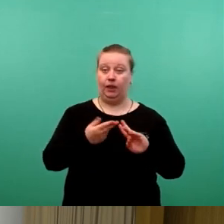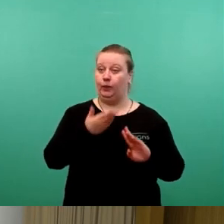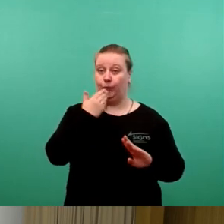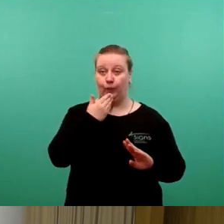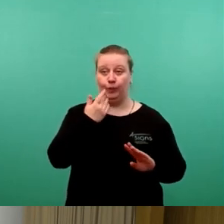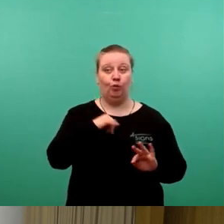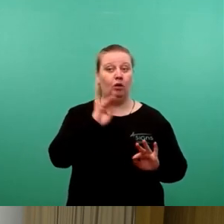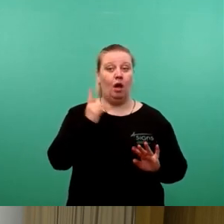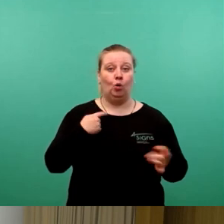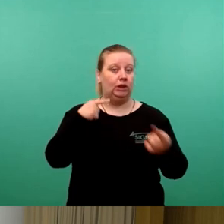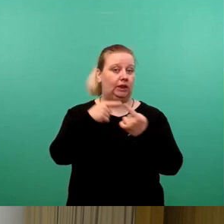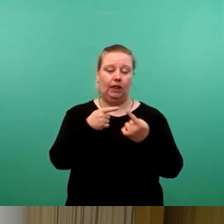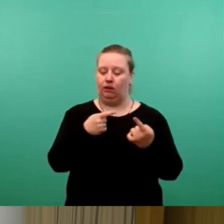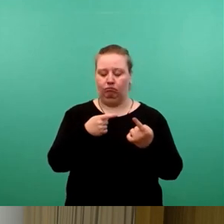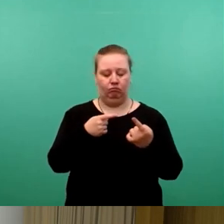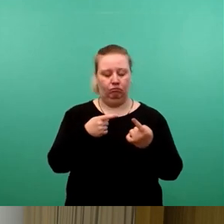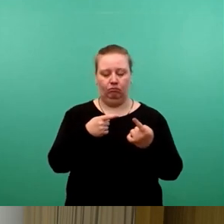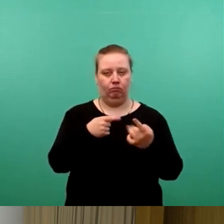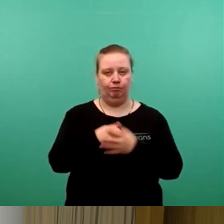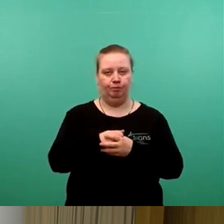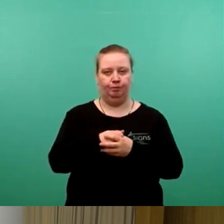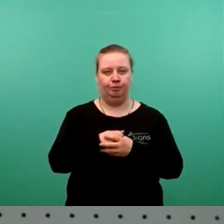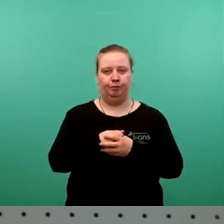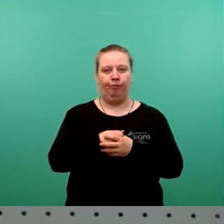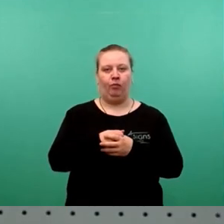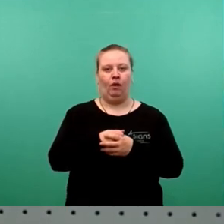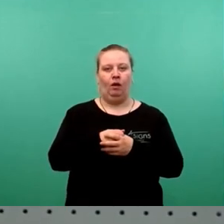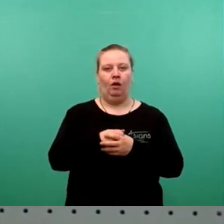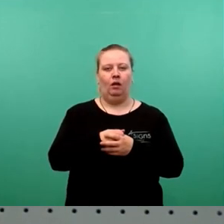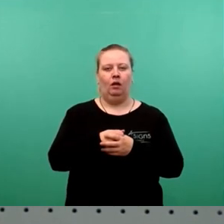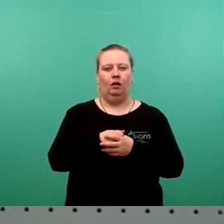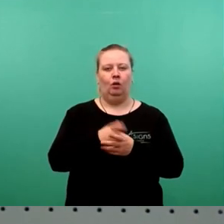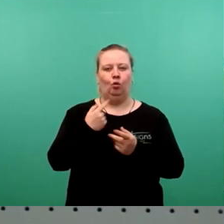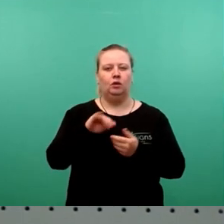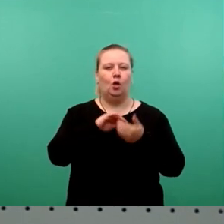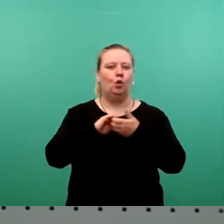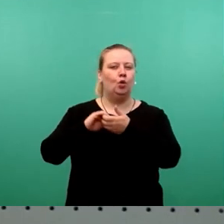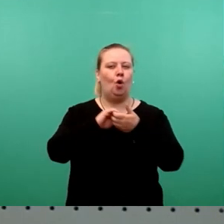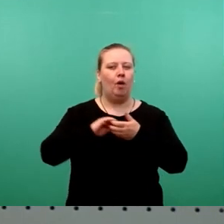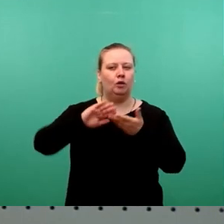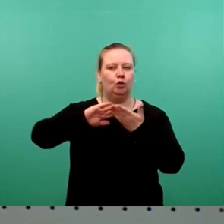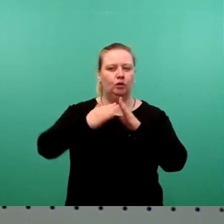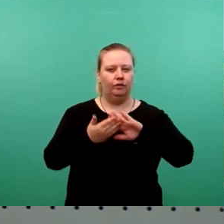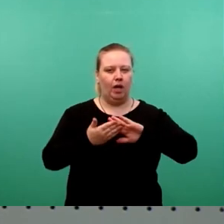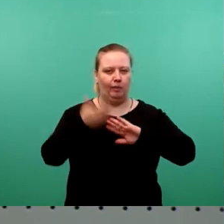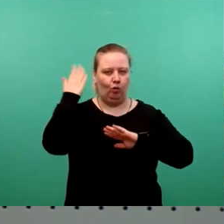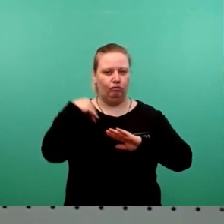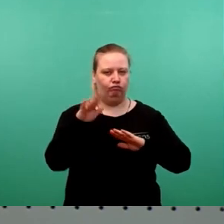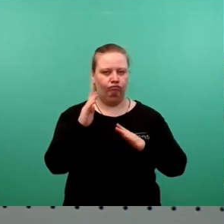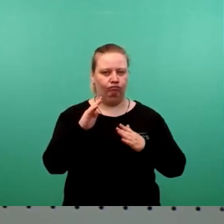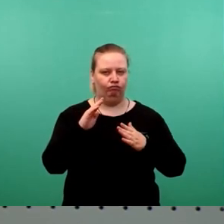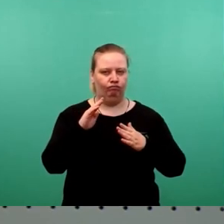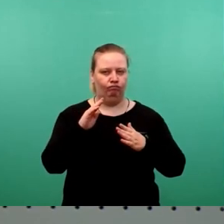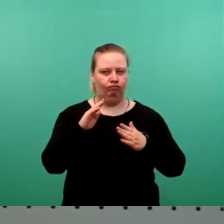Mal nicht Vorstreben das nicht an und die Kooperations Vereinbarung, die wir abgeschlossen haben,